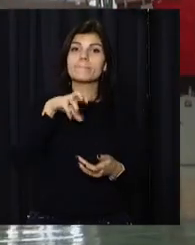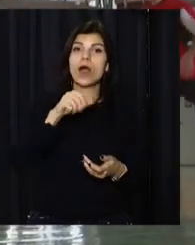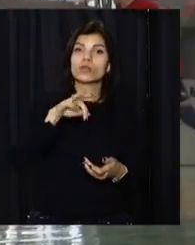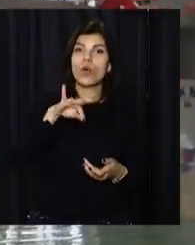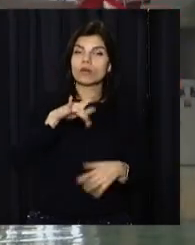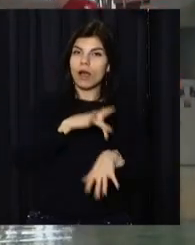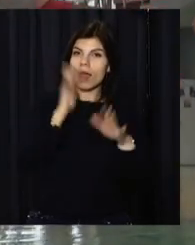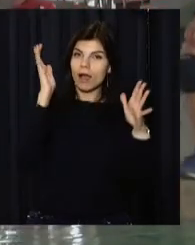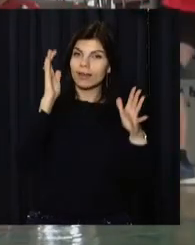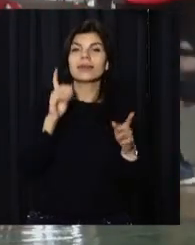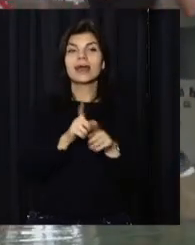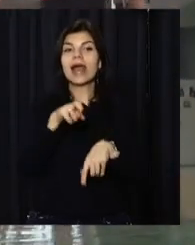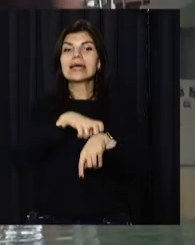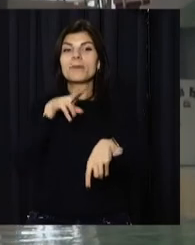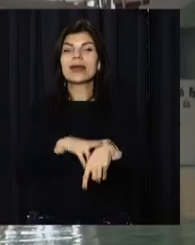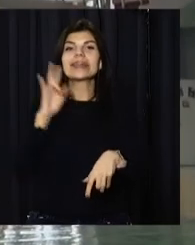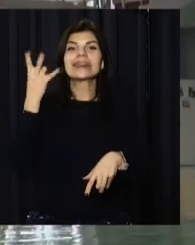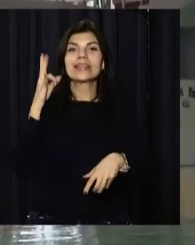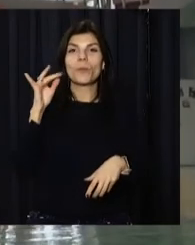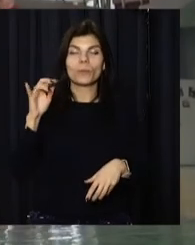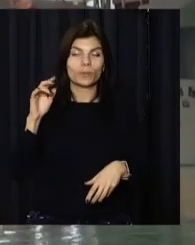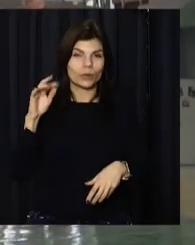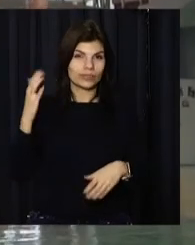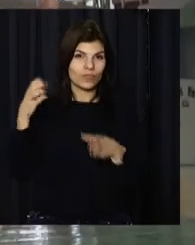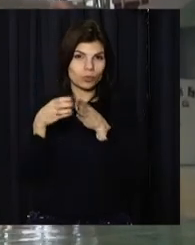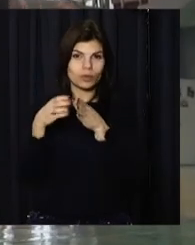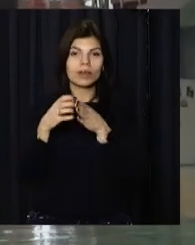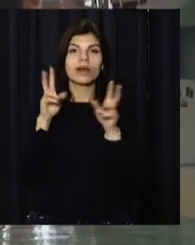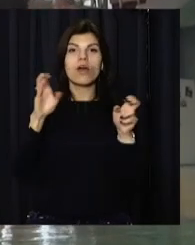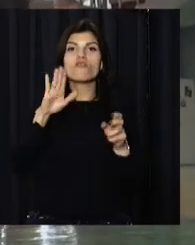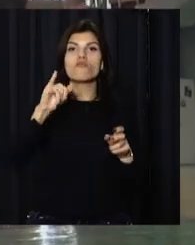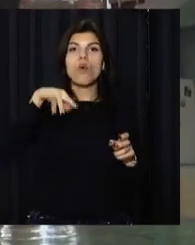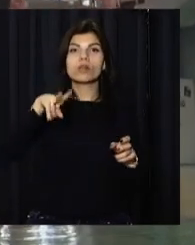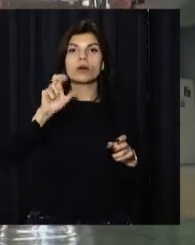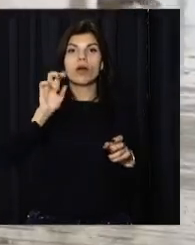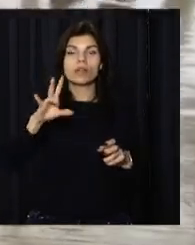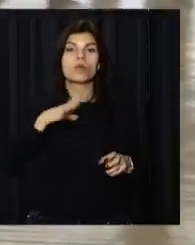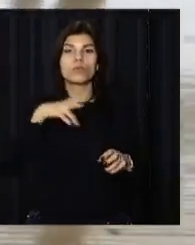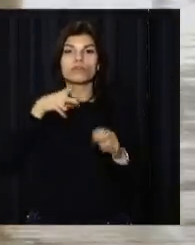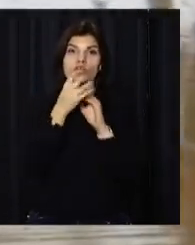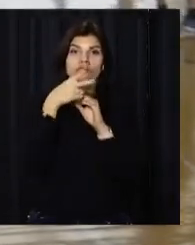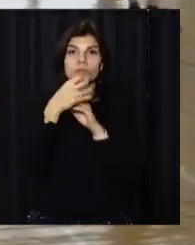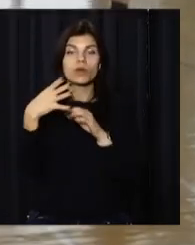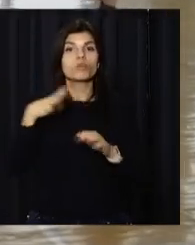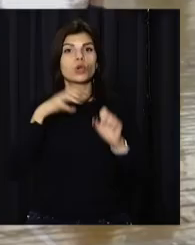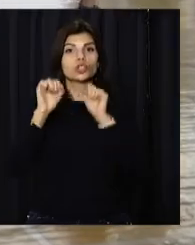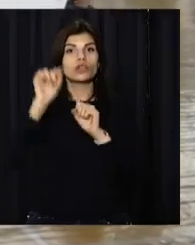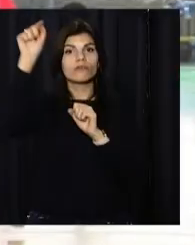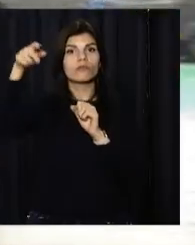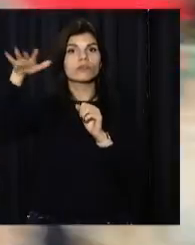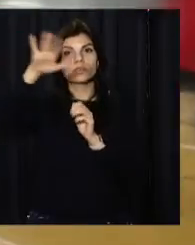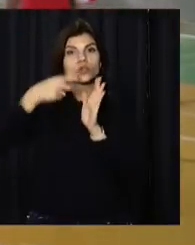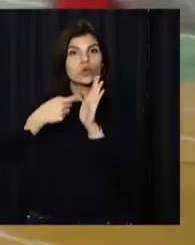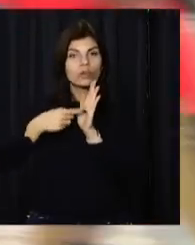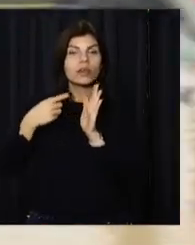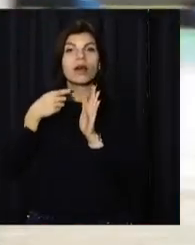професійний. Капітан нікопольської команди «Вулкан» у 2014-2015 захищав Україну на Сході. 2022-го